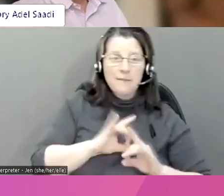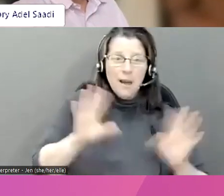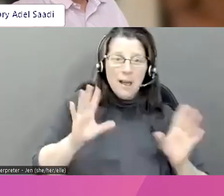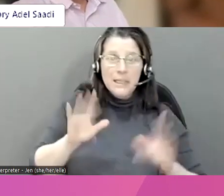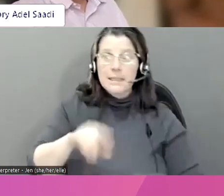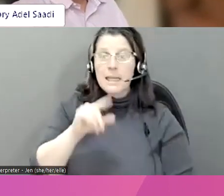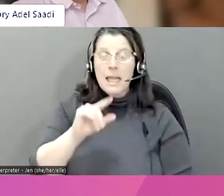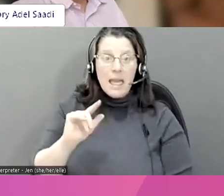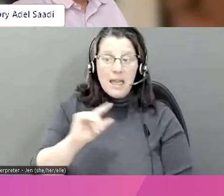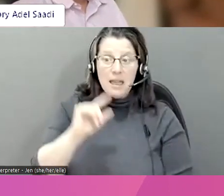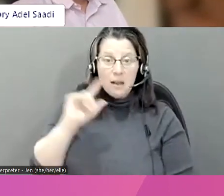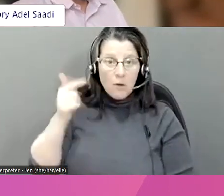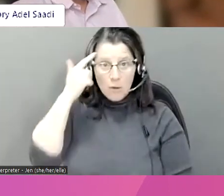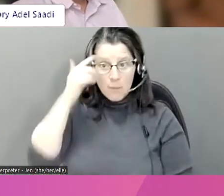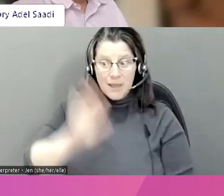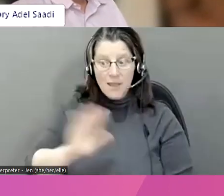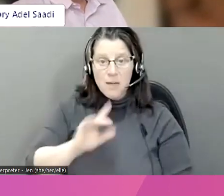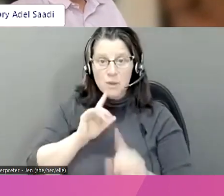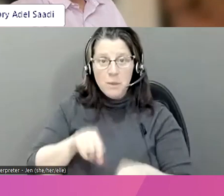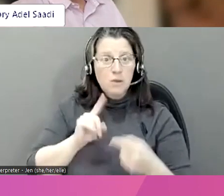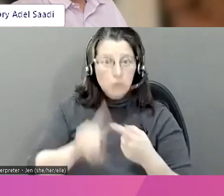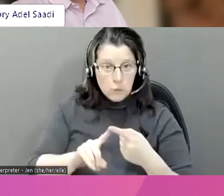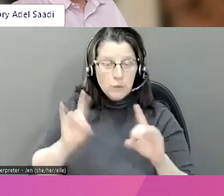Donc, c'est une violence commise par l'État.